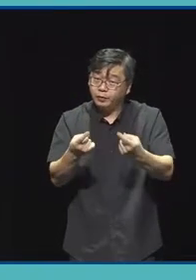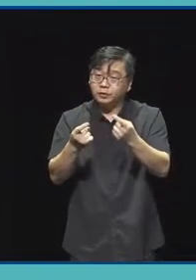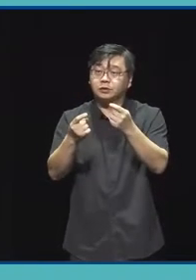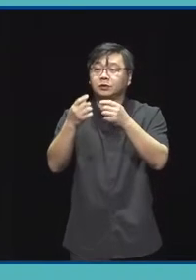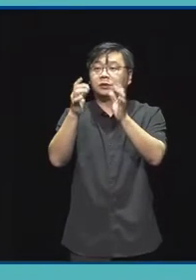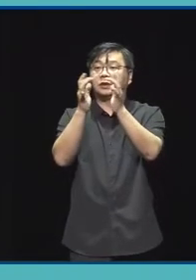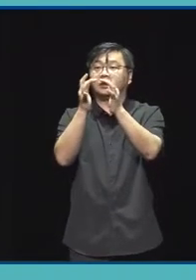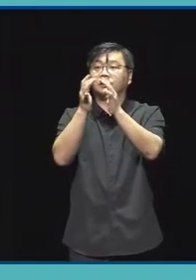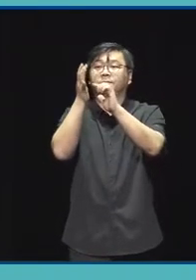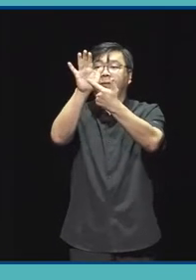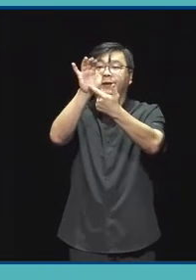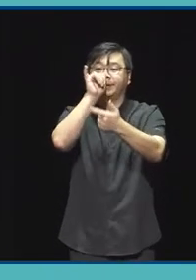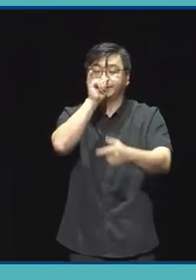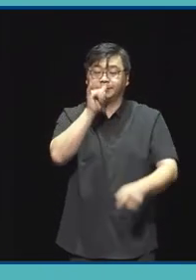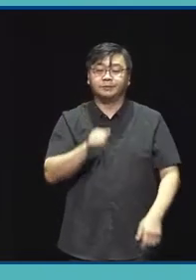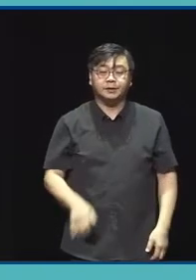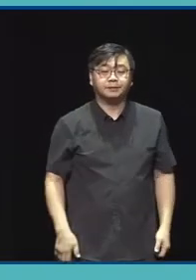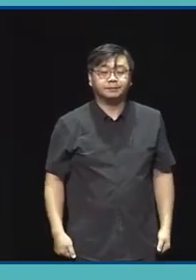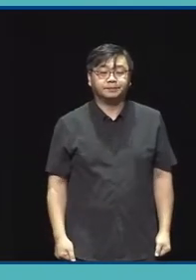하겠습니다